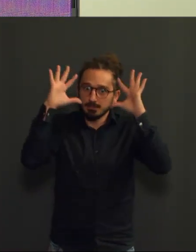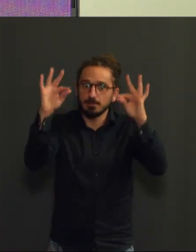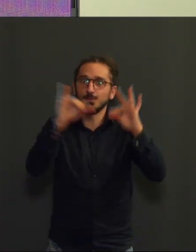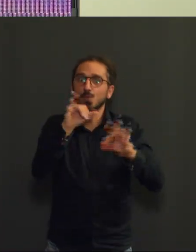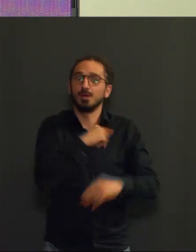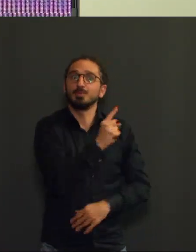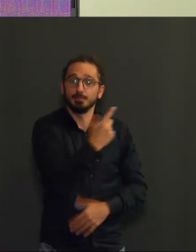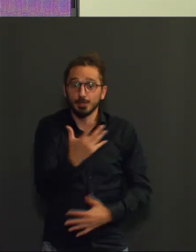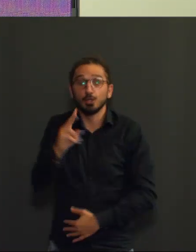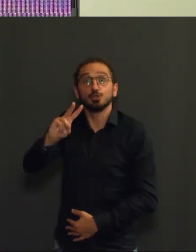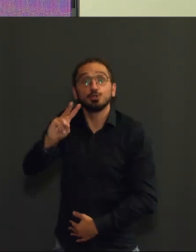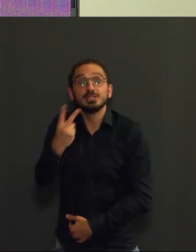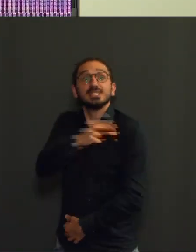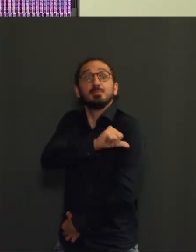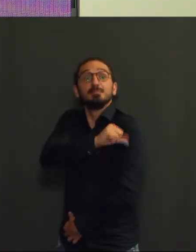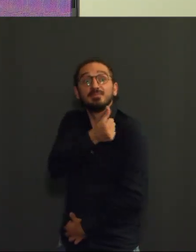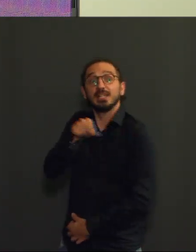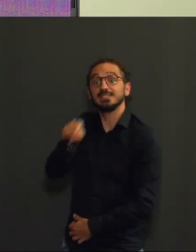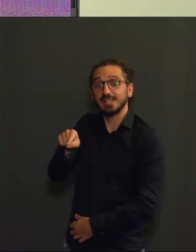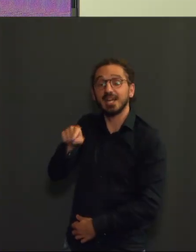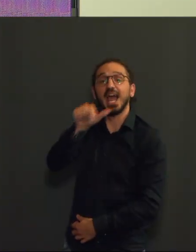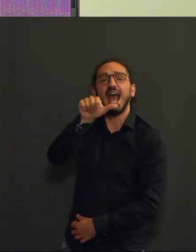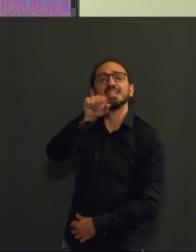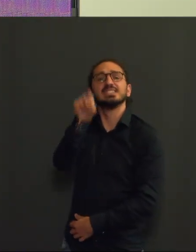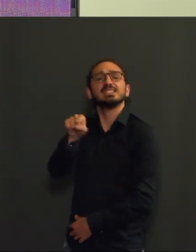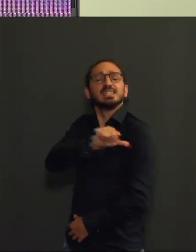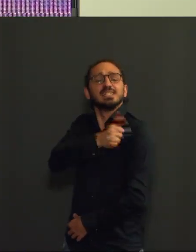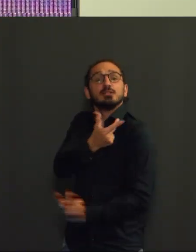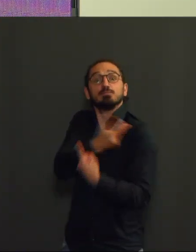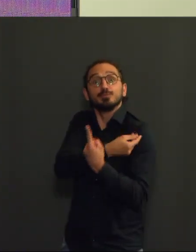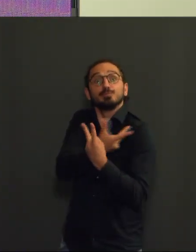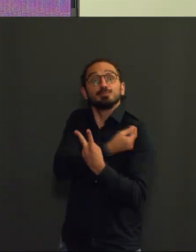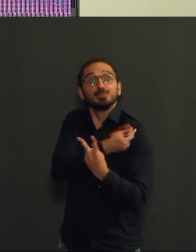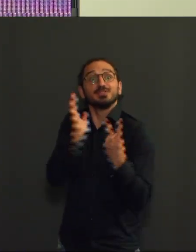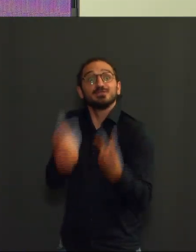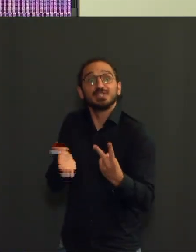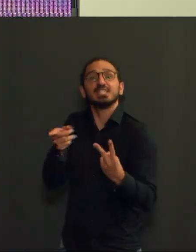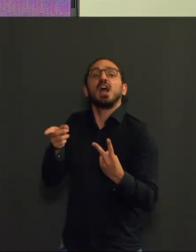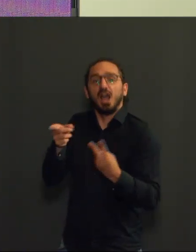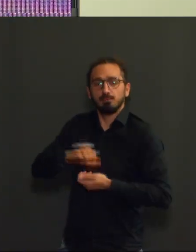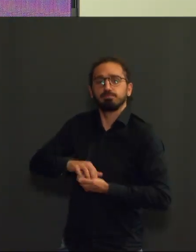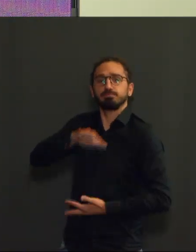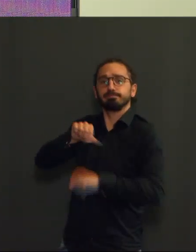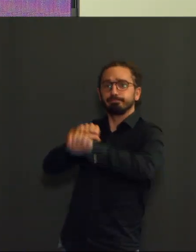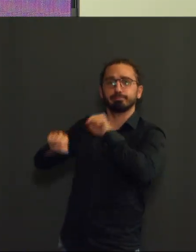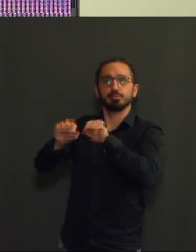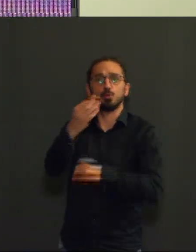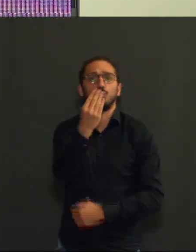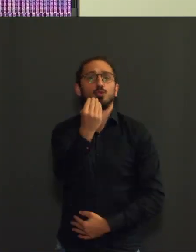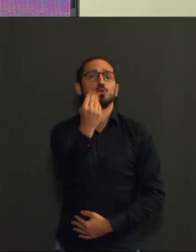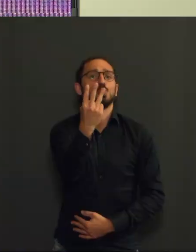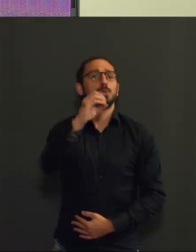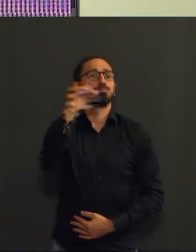à 93% pour le Pfizer. Alors, vous me direz, il y a une différence malgré tout entre 60 et 93%. Alors, ce qu faut savoir, c'est que